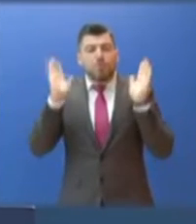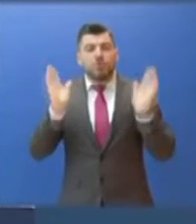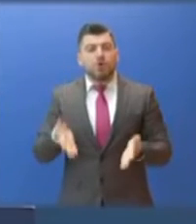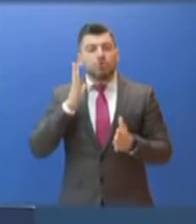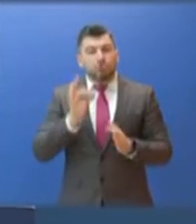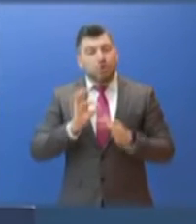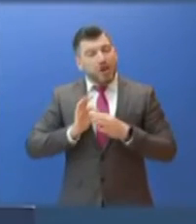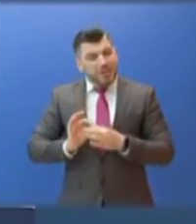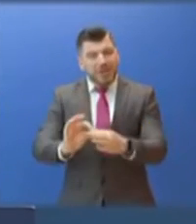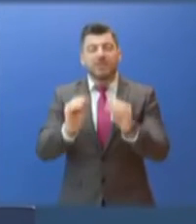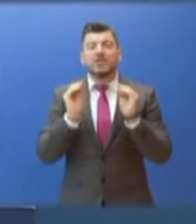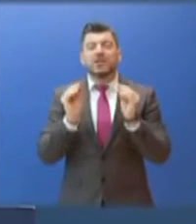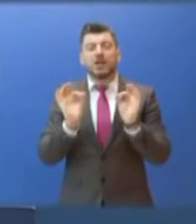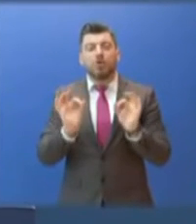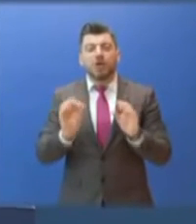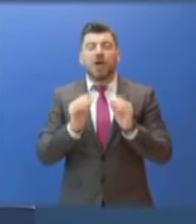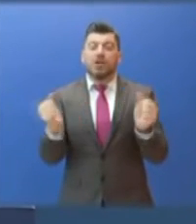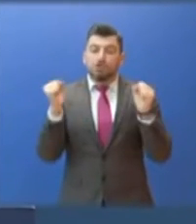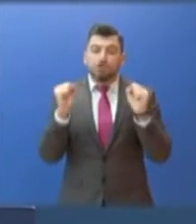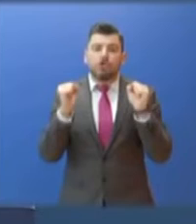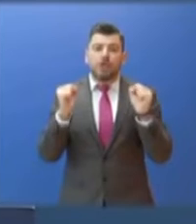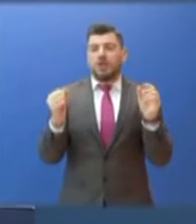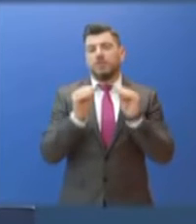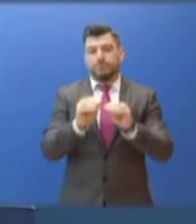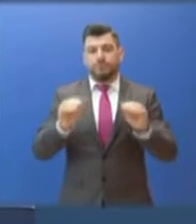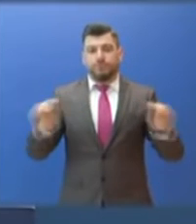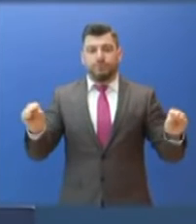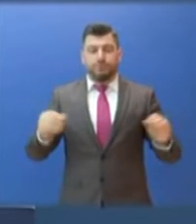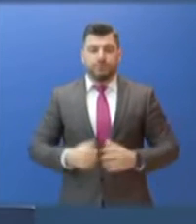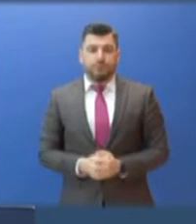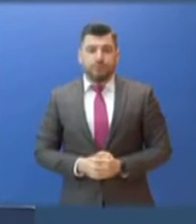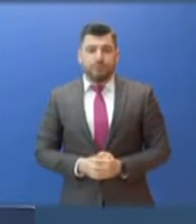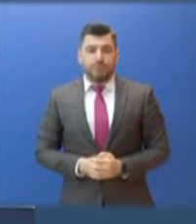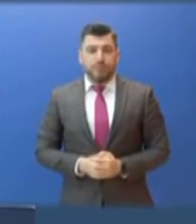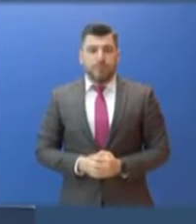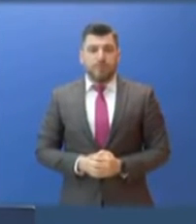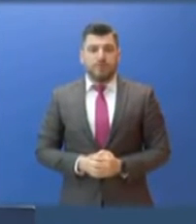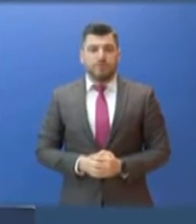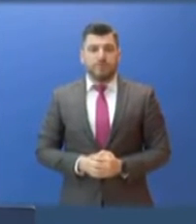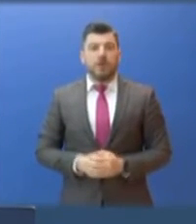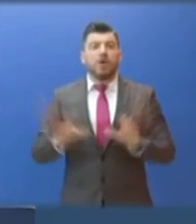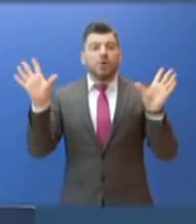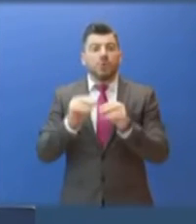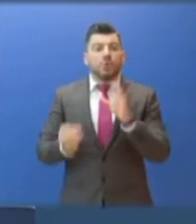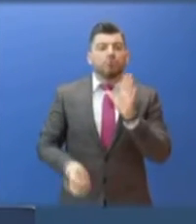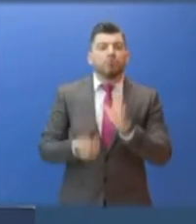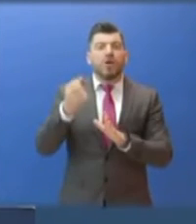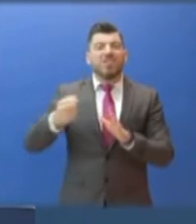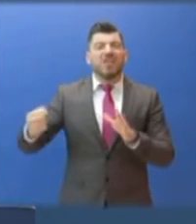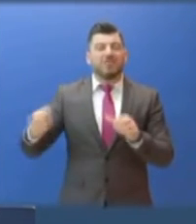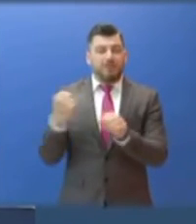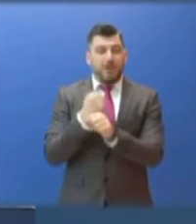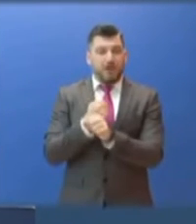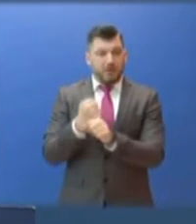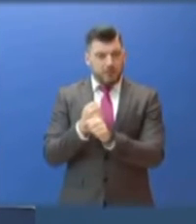με αυτούς τους όρους και τις προϋποθέσεις που είπαμε η διαζώση της εκπαιδευτικής λειτουργίας στα σχολεία. Σε ό,τι αφορά τη δημιουργία νέων θέσεων εργασίας βασικός